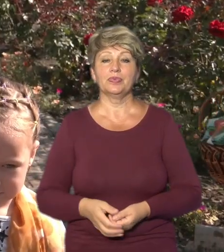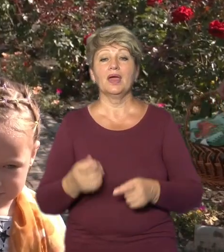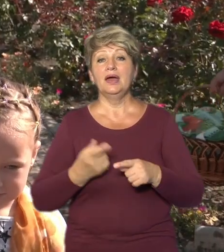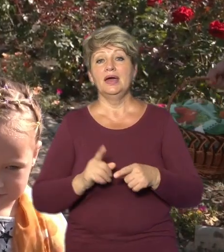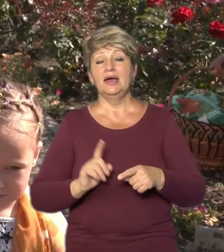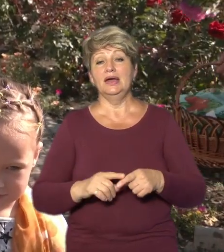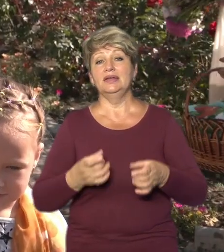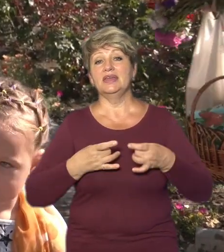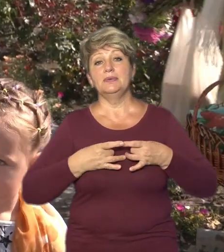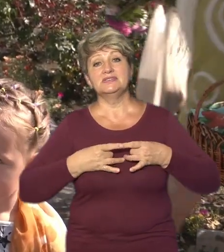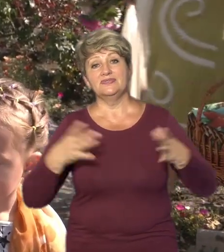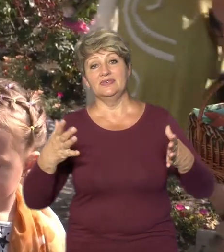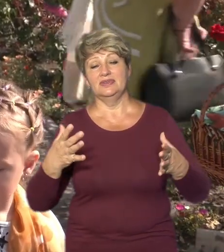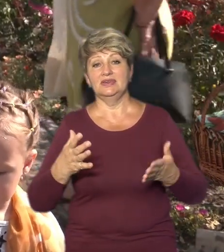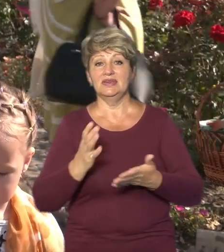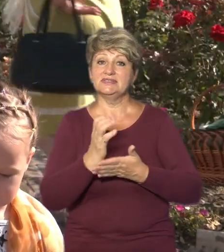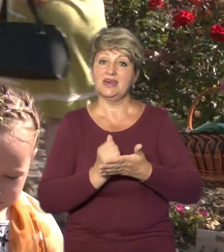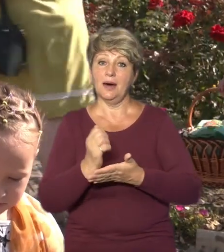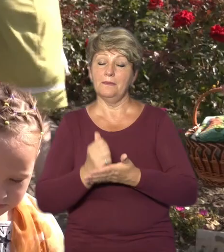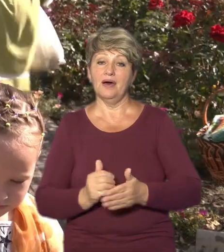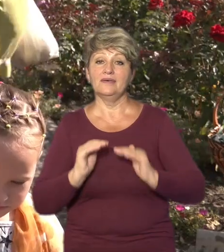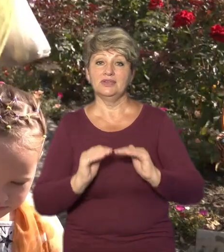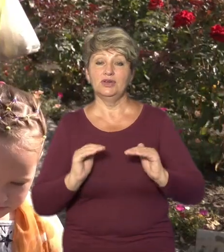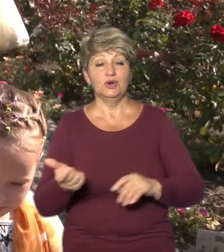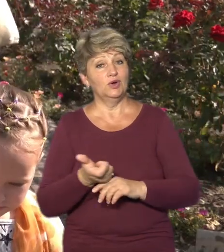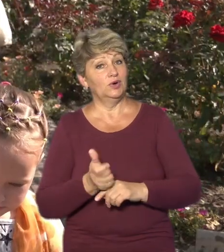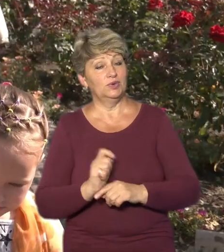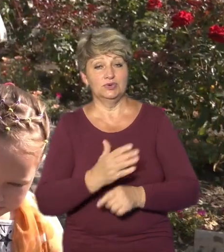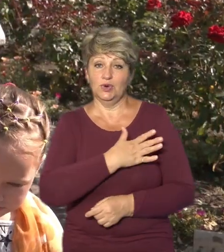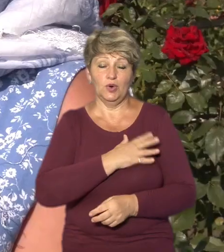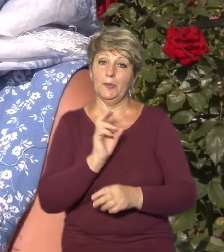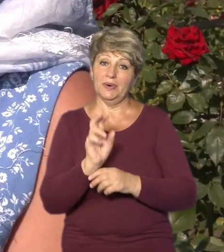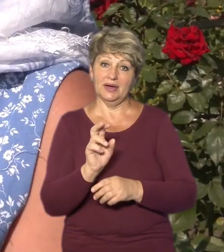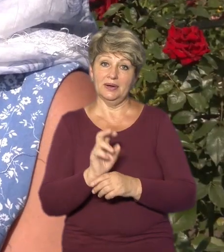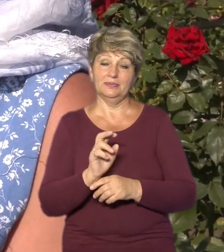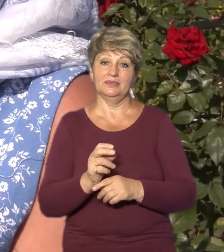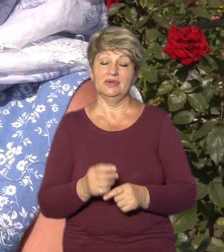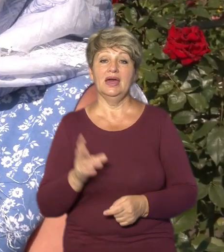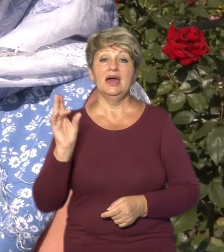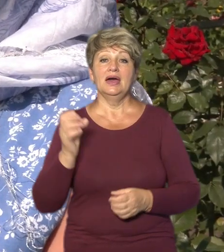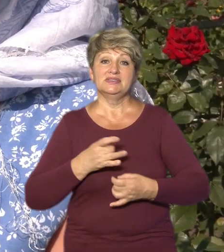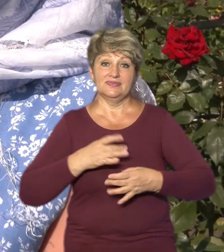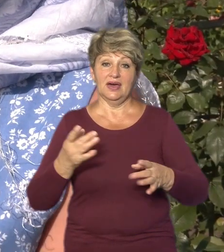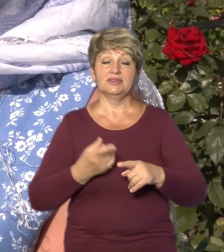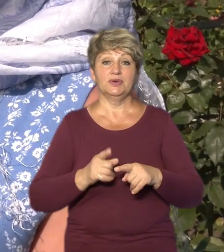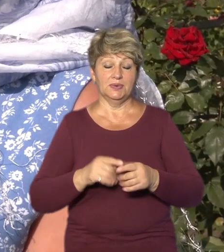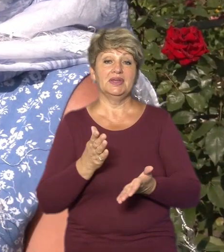свято благодатів. Дитина любить ходити дуже, тому ходимо. Свято це є свято,